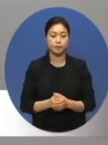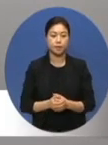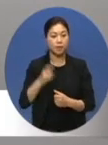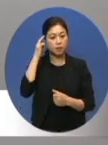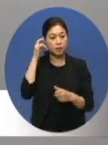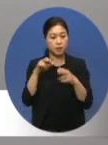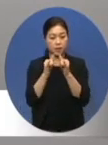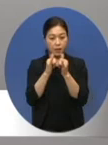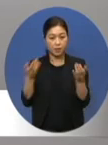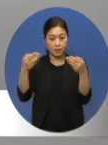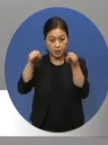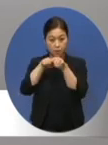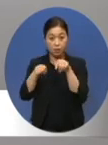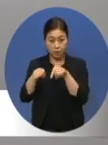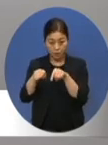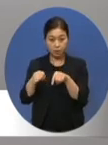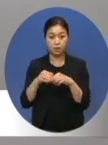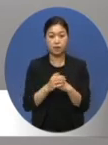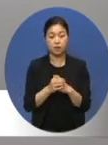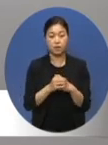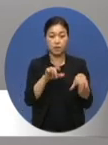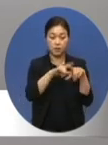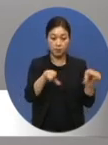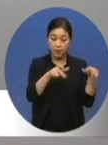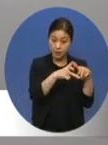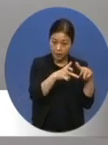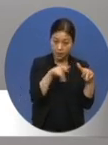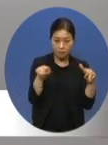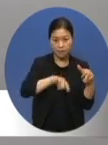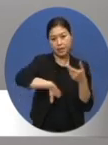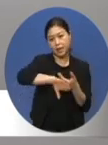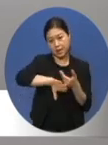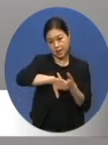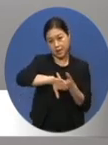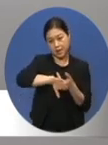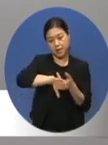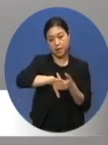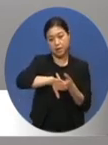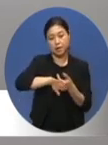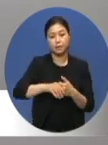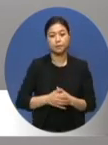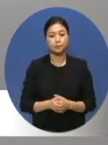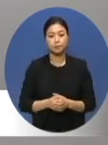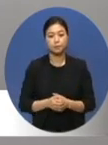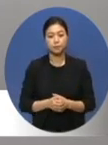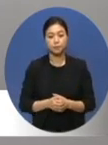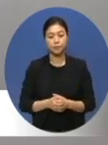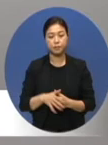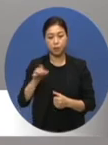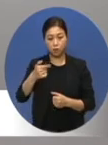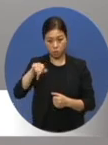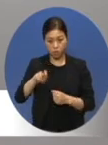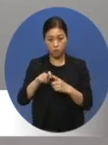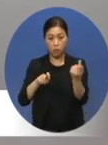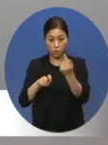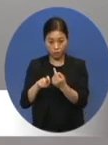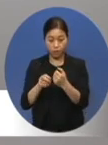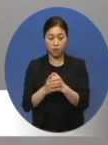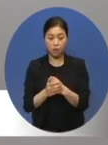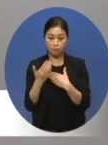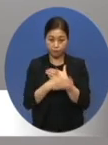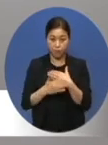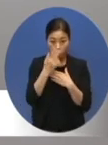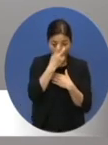시설 같은 경우에는 일반 장애인들하고 조금 다른 특성을 가지고 있습니다. 여기 오시면 증상관리, 그리고